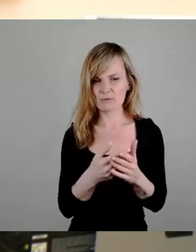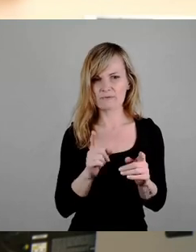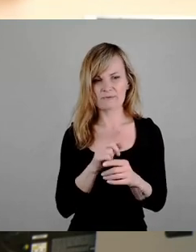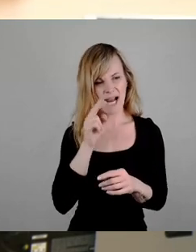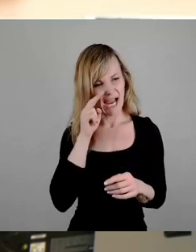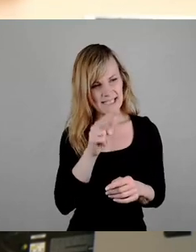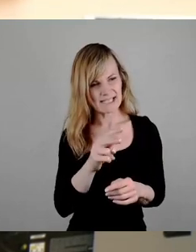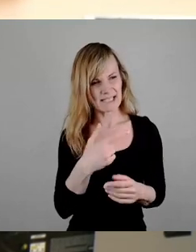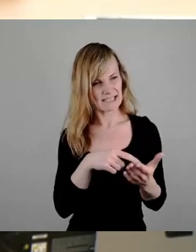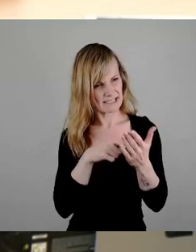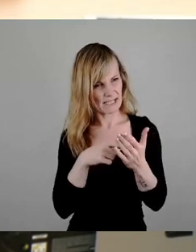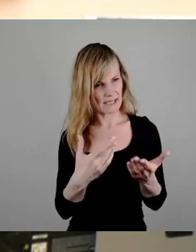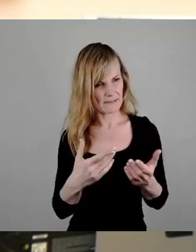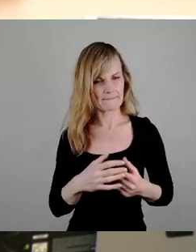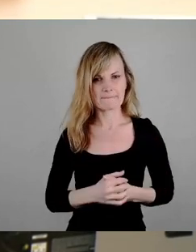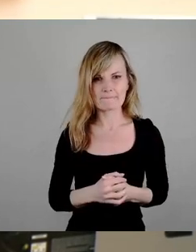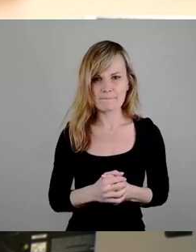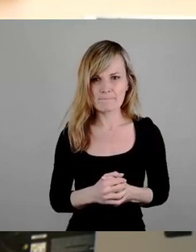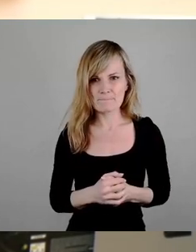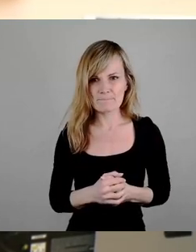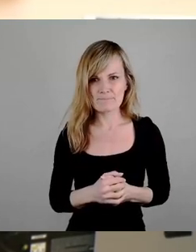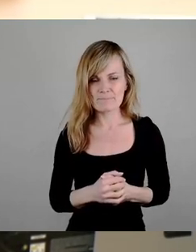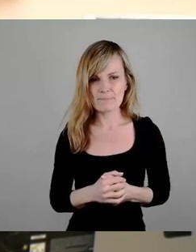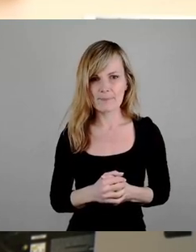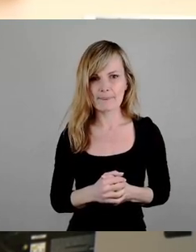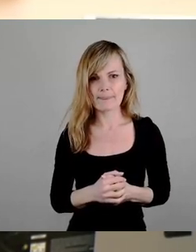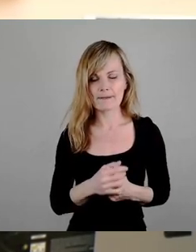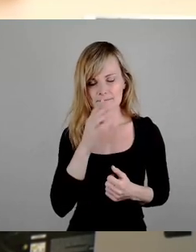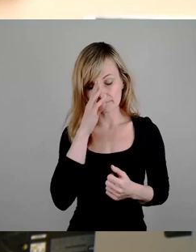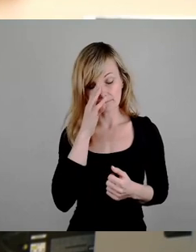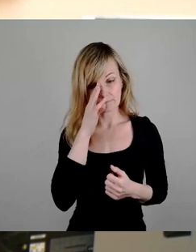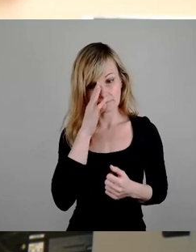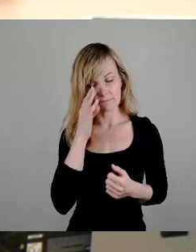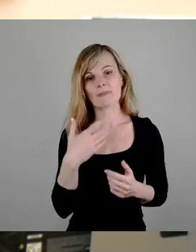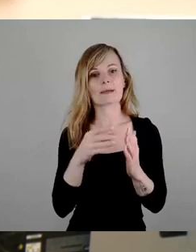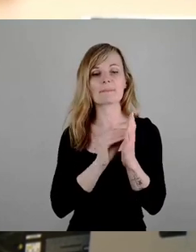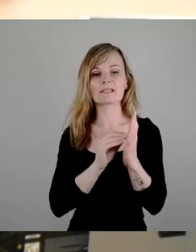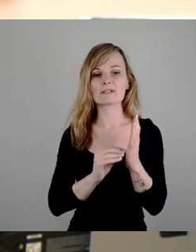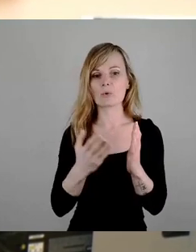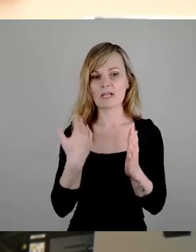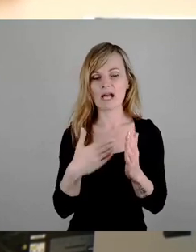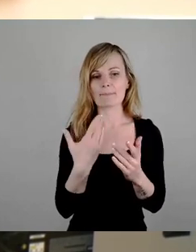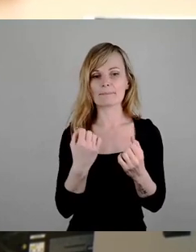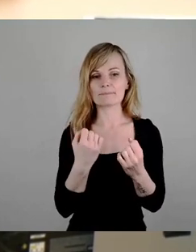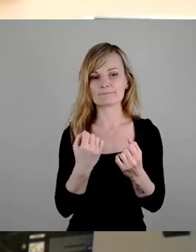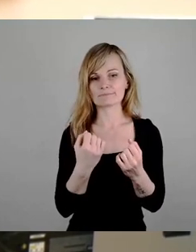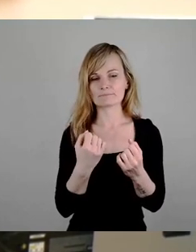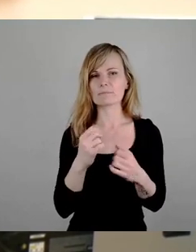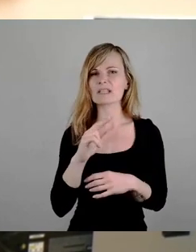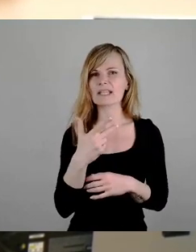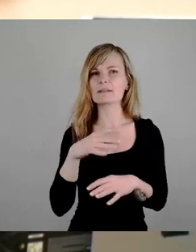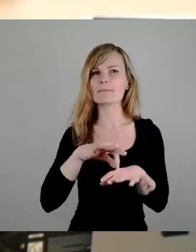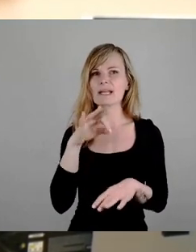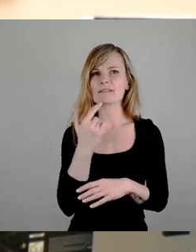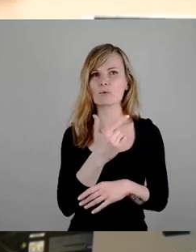zeigen? Als die Petition Sicherer Hafen, nämlich am 3. März 2022 im Stadtrat,